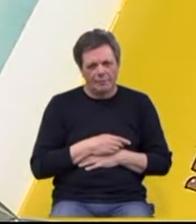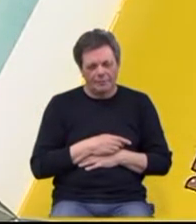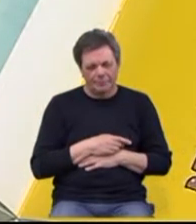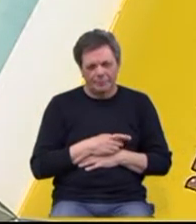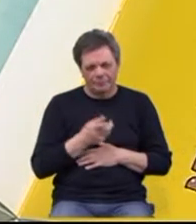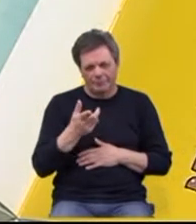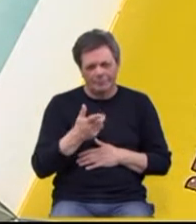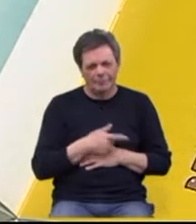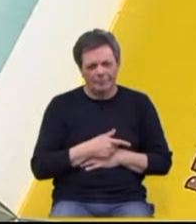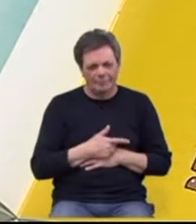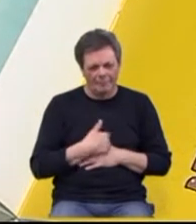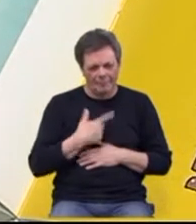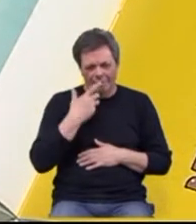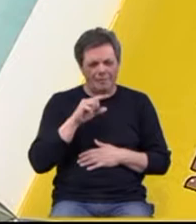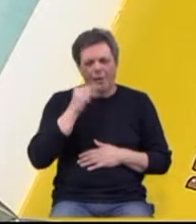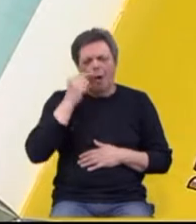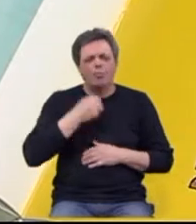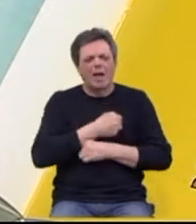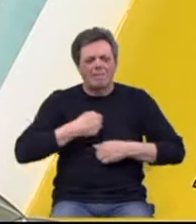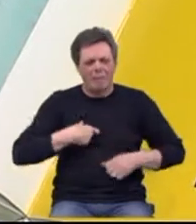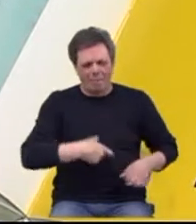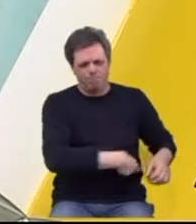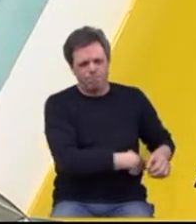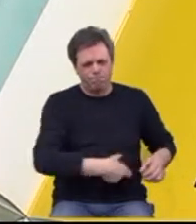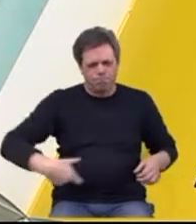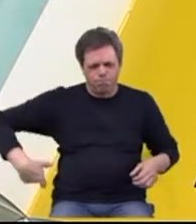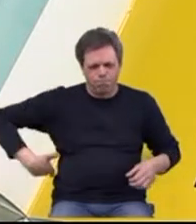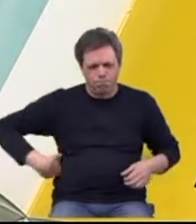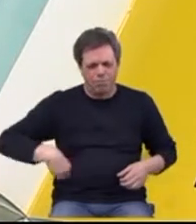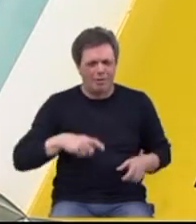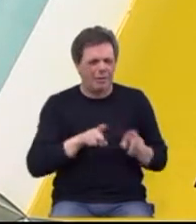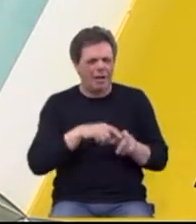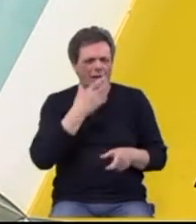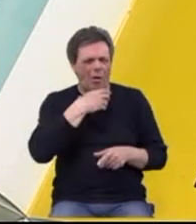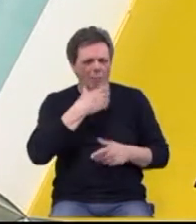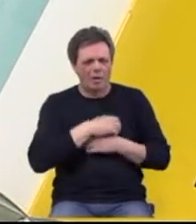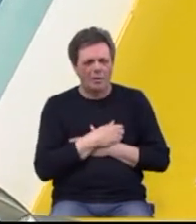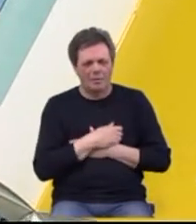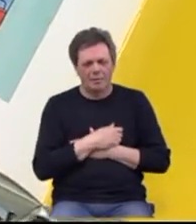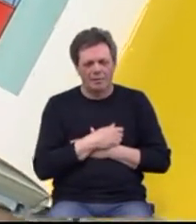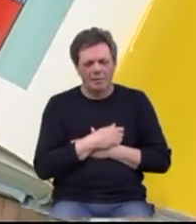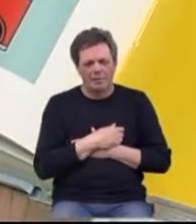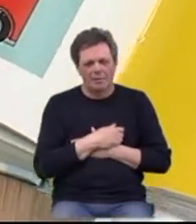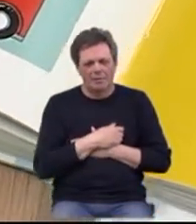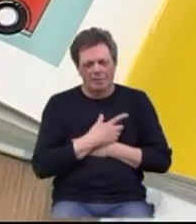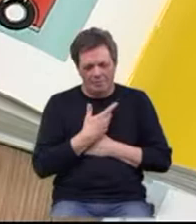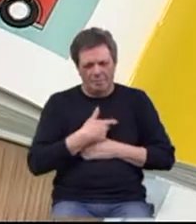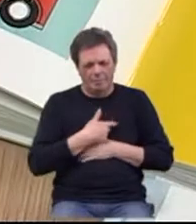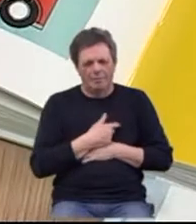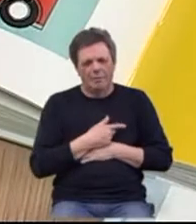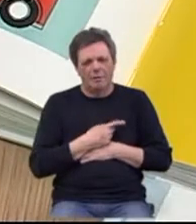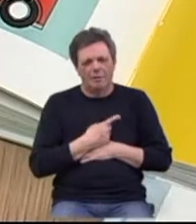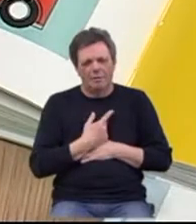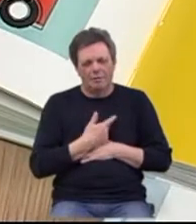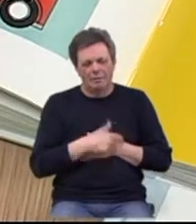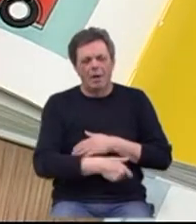da pročitati. pacijent koja tu karakterističnu mušku debljinu, znači to je tip jabuke, to je debljina oko pojasa. Kaže